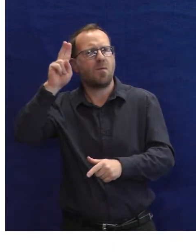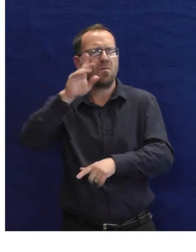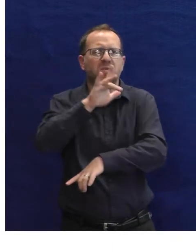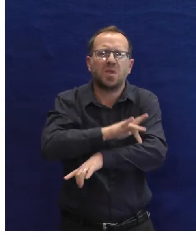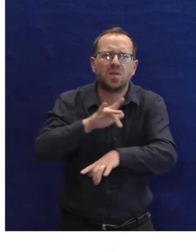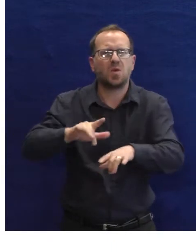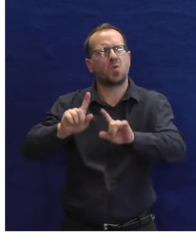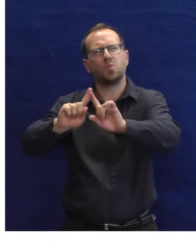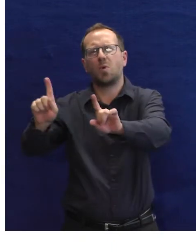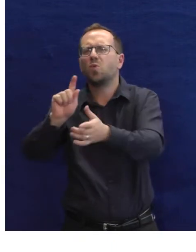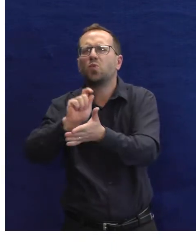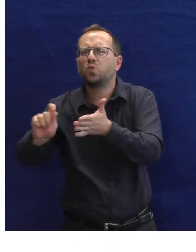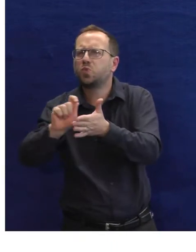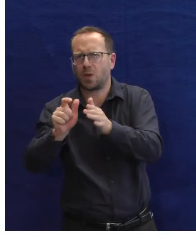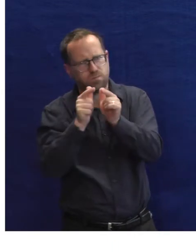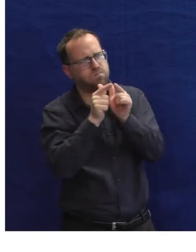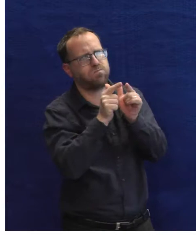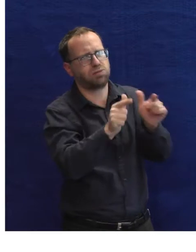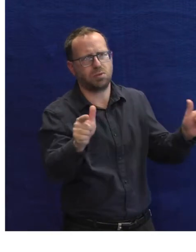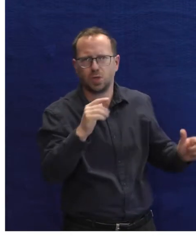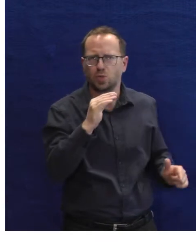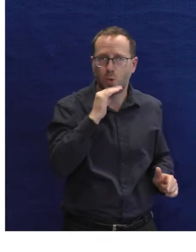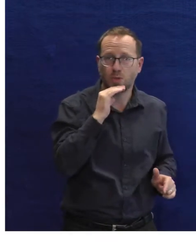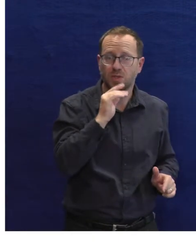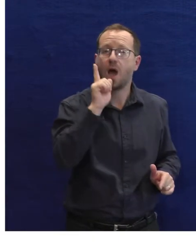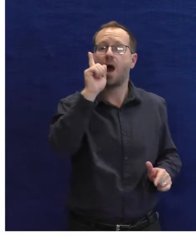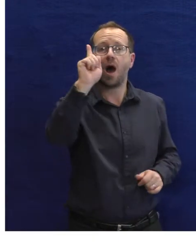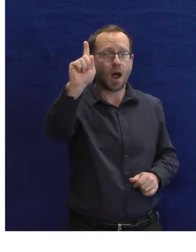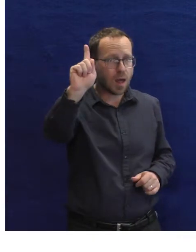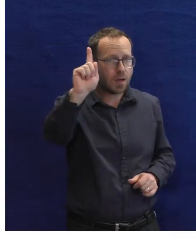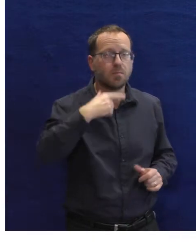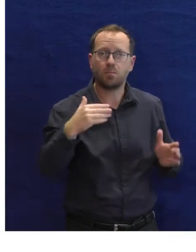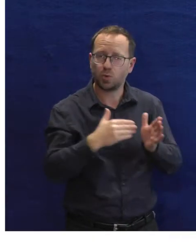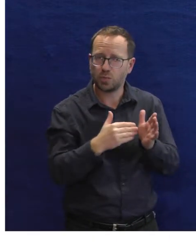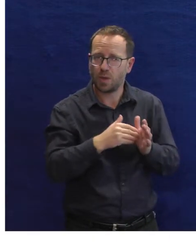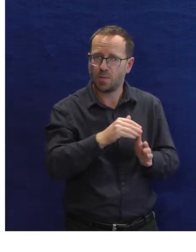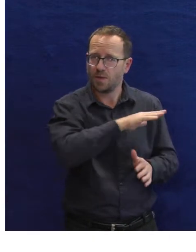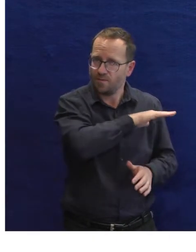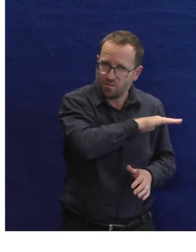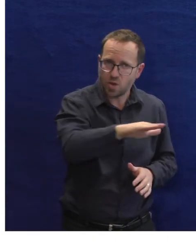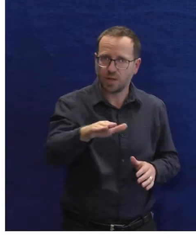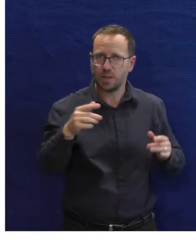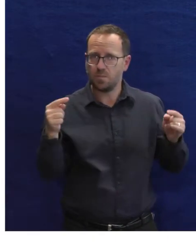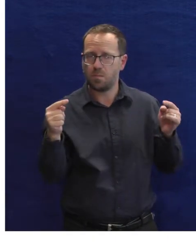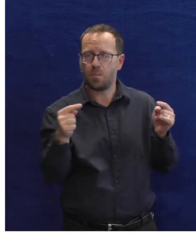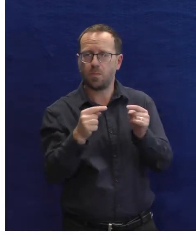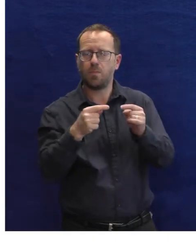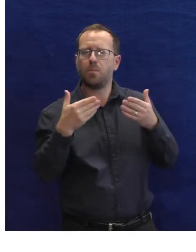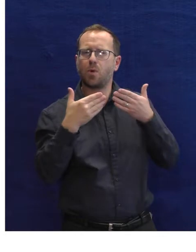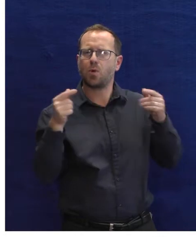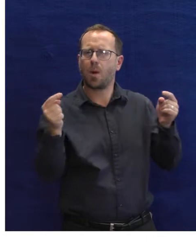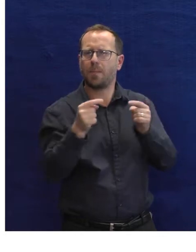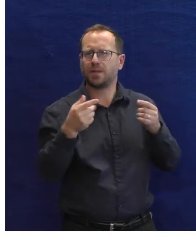dalších donorů. A je dobré si čas od času říct, jestli všechny pomůcky potřebujeme skutečně kupovat,